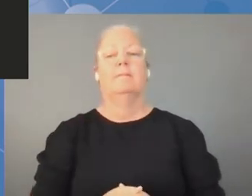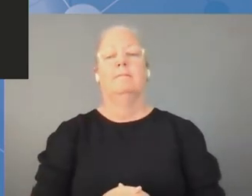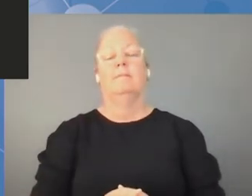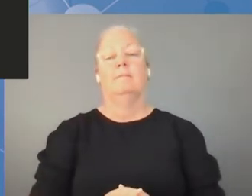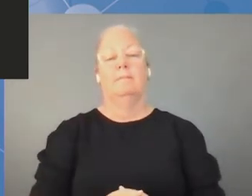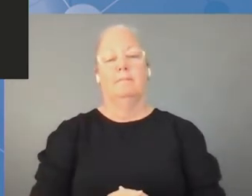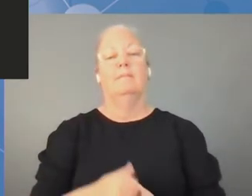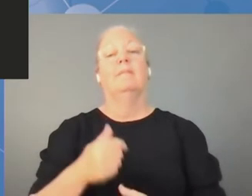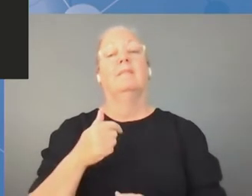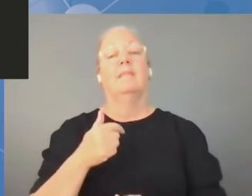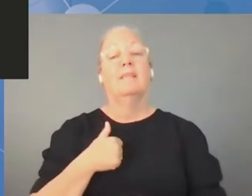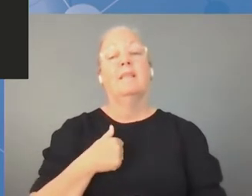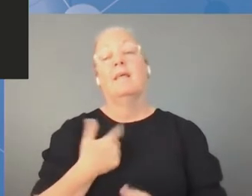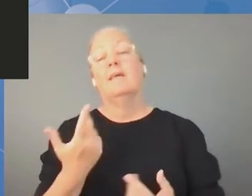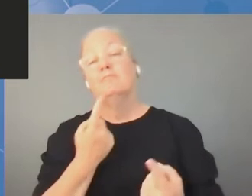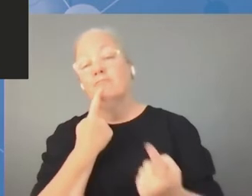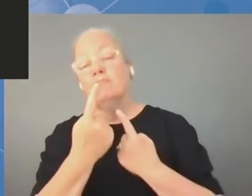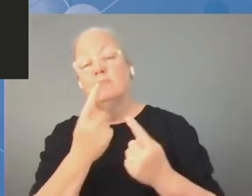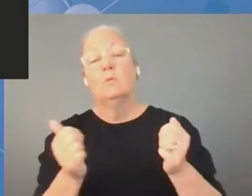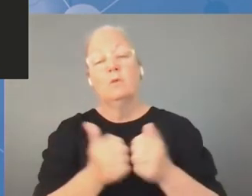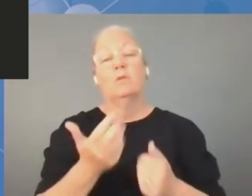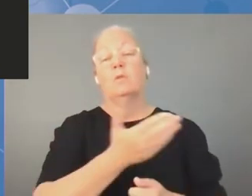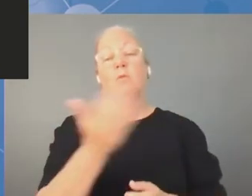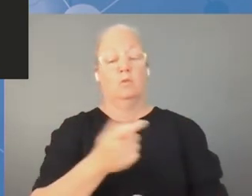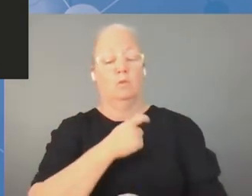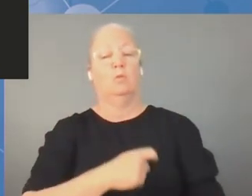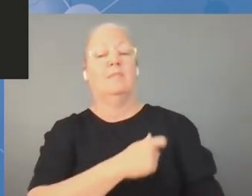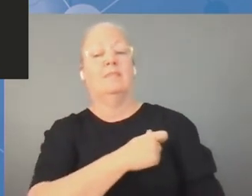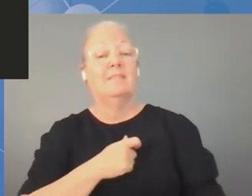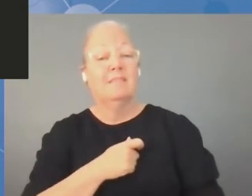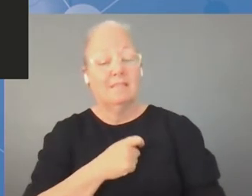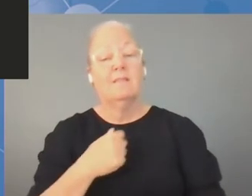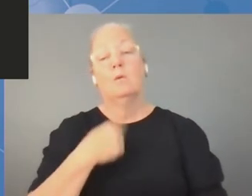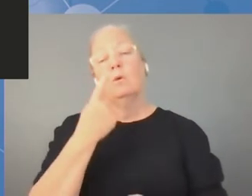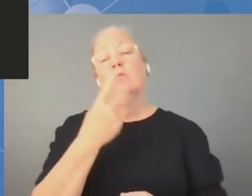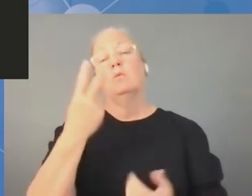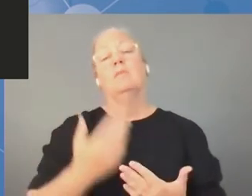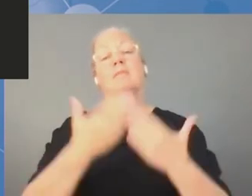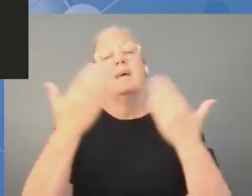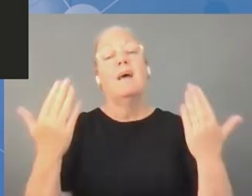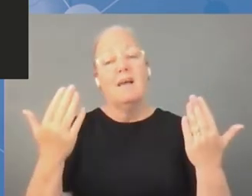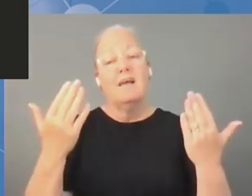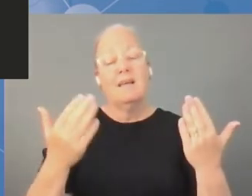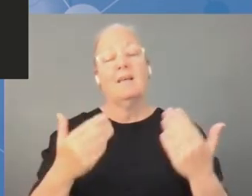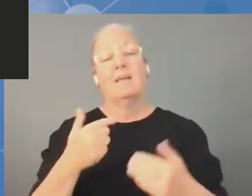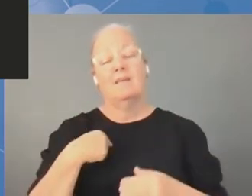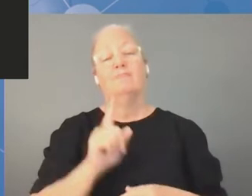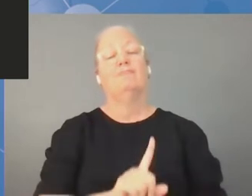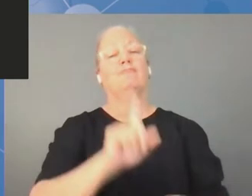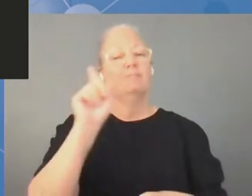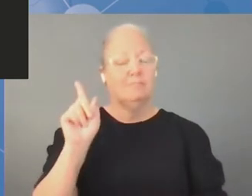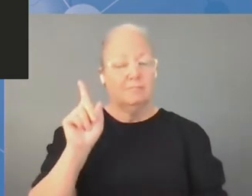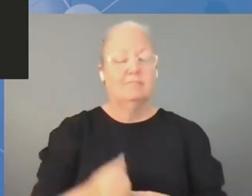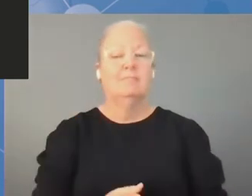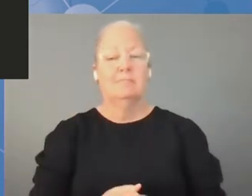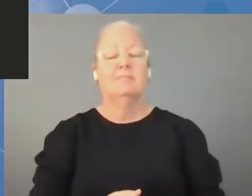Tym razem łączę się z państwem ze Szwajcarii. Wróciłem już do